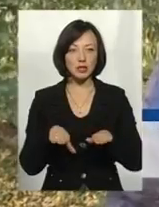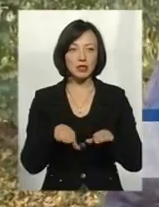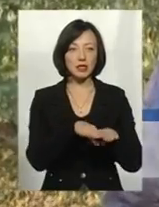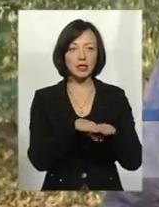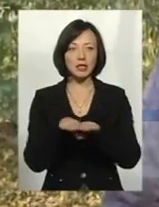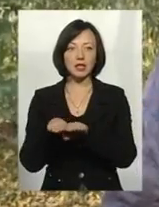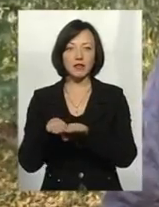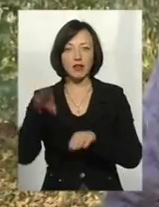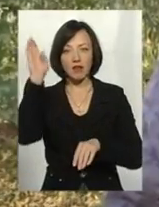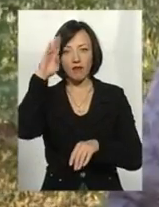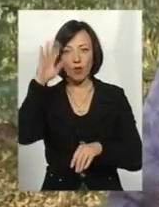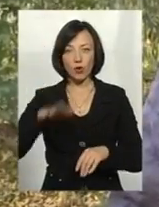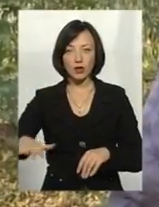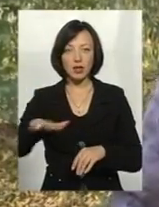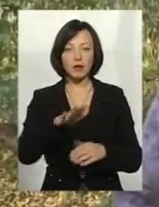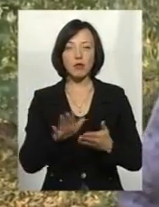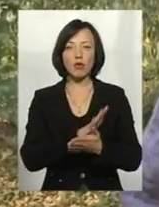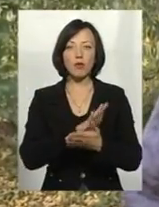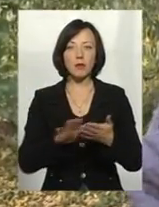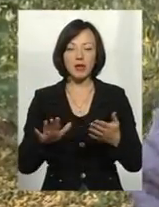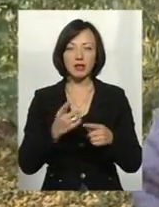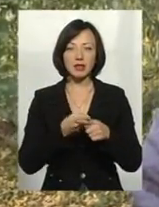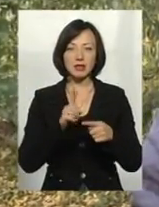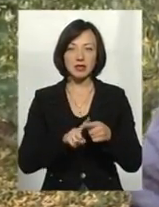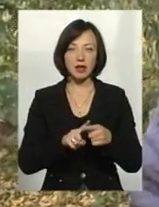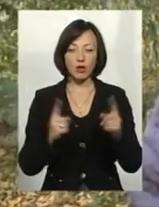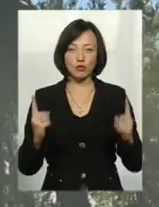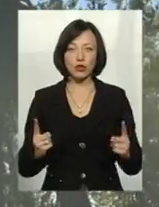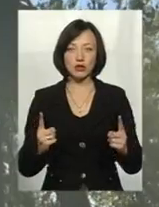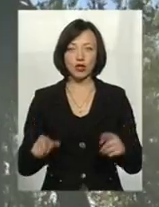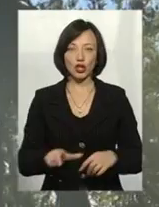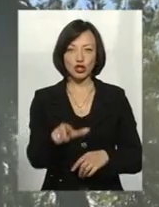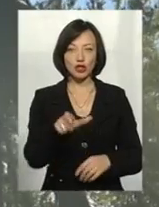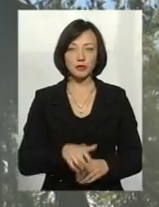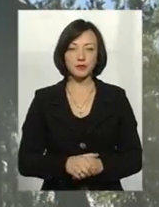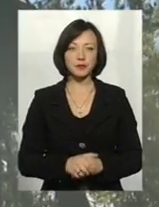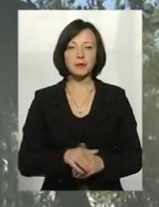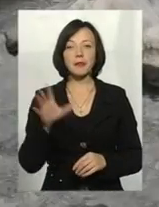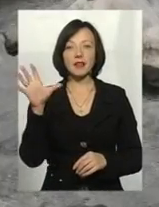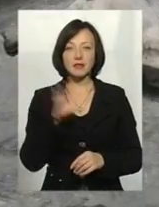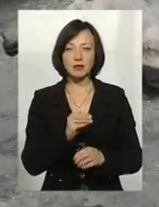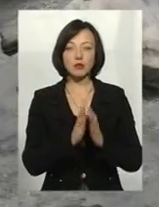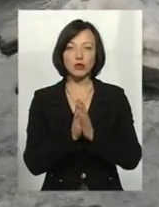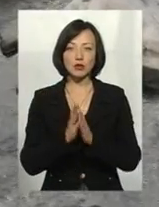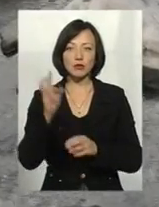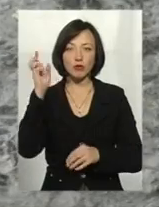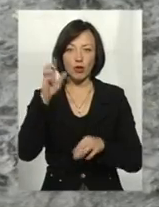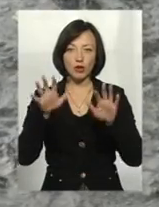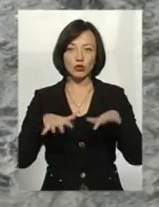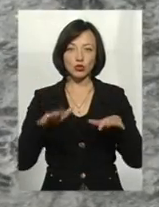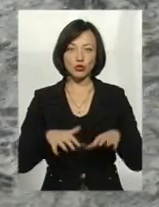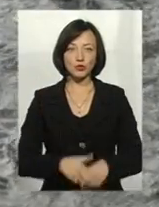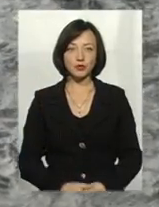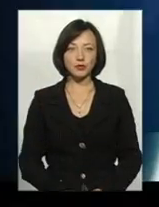водосховищі і промити цією водою даний участок річки. І усім просити у Бога дощу.